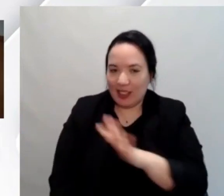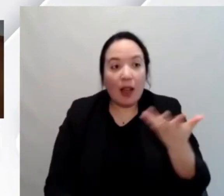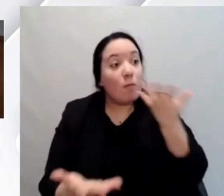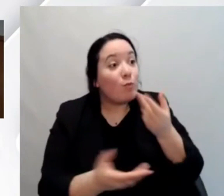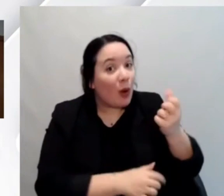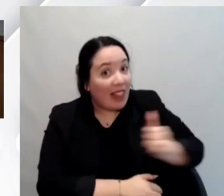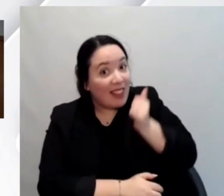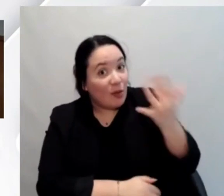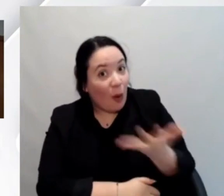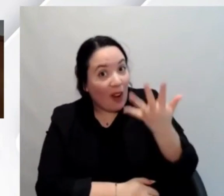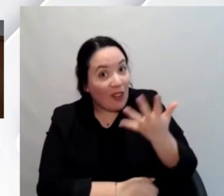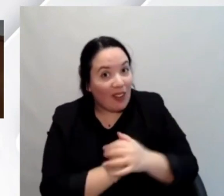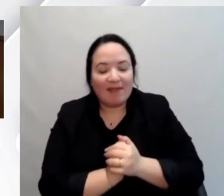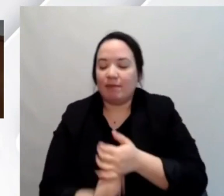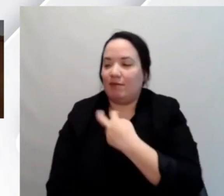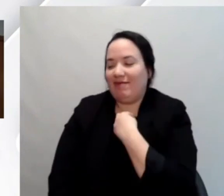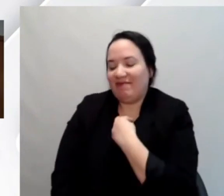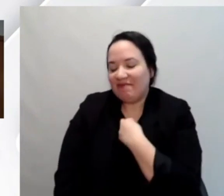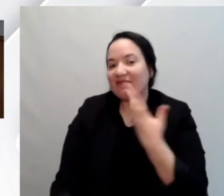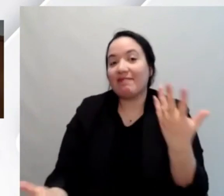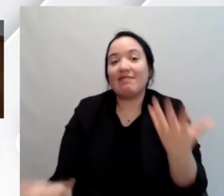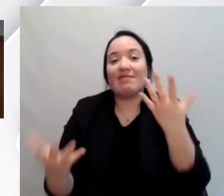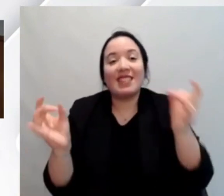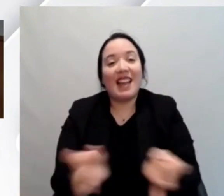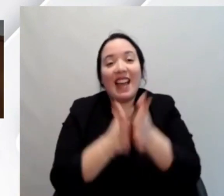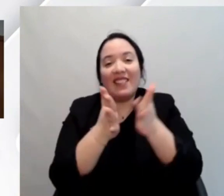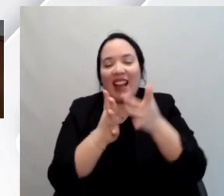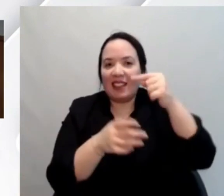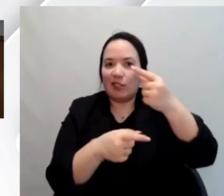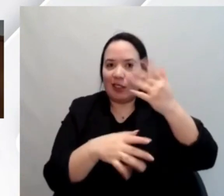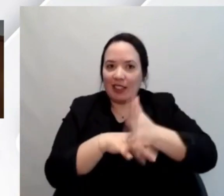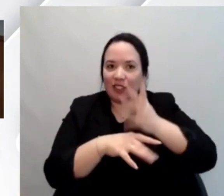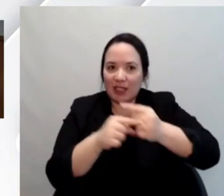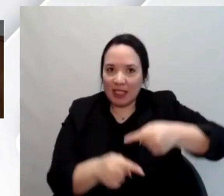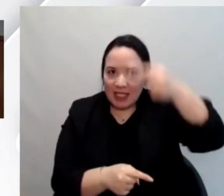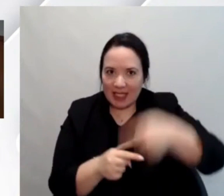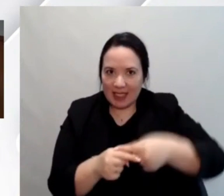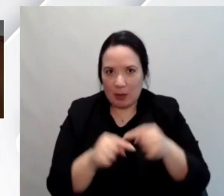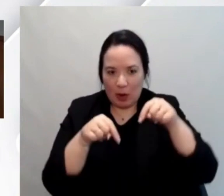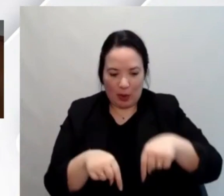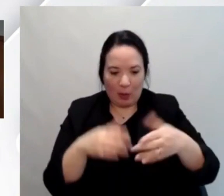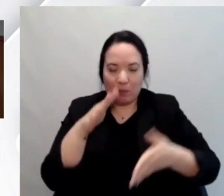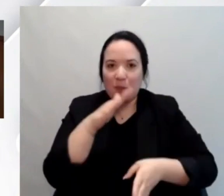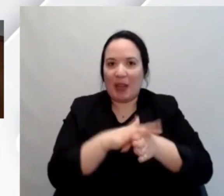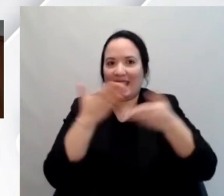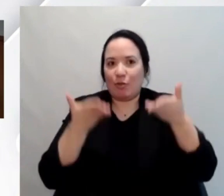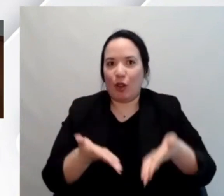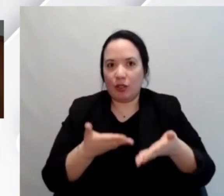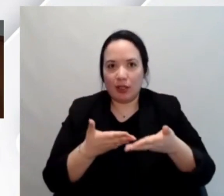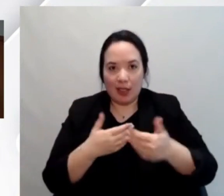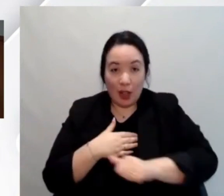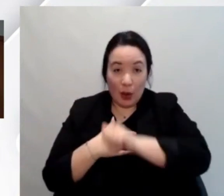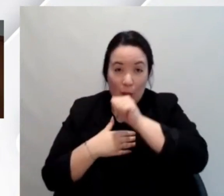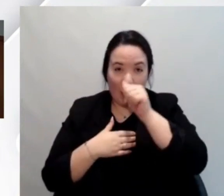puoi anticipare è un evento che diciamo partendo da questo dall'evento di oggi ci aspetta un